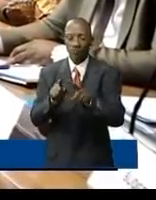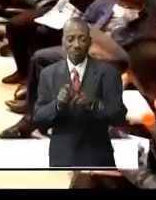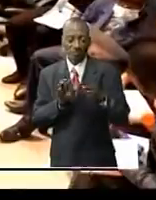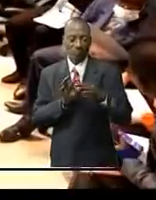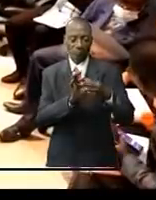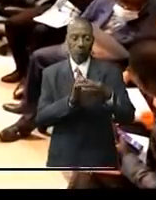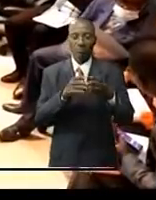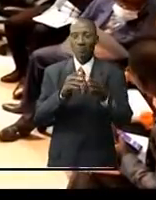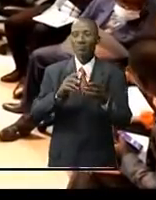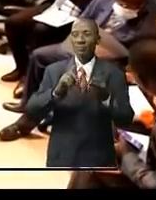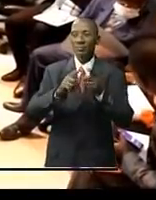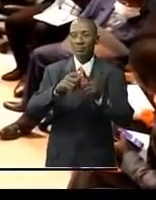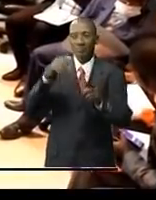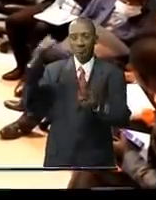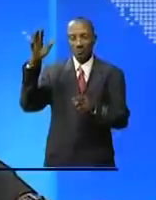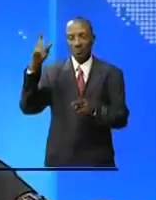déjà prononcé.